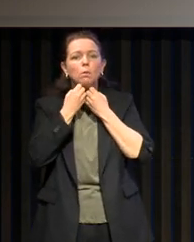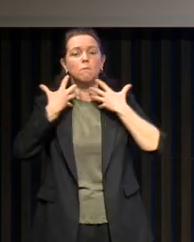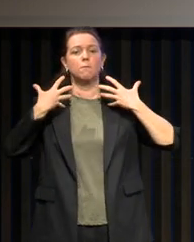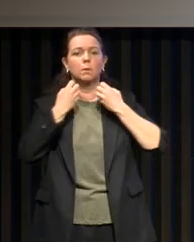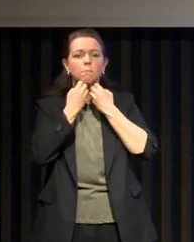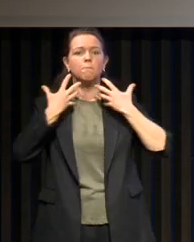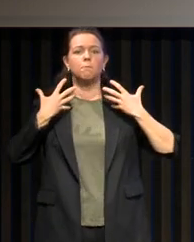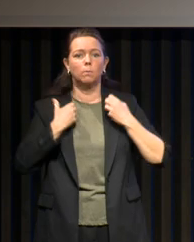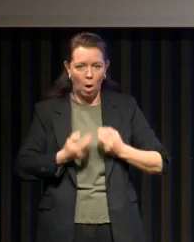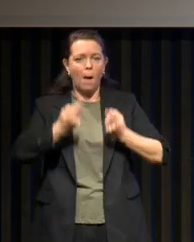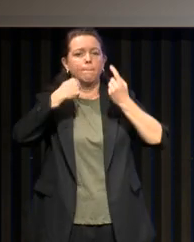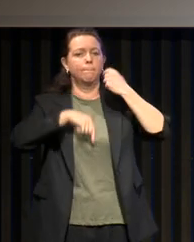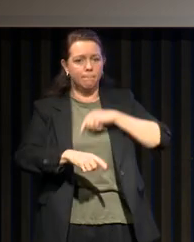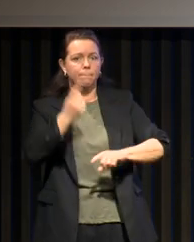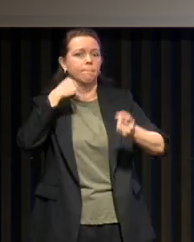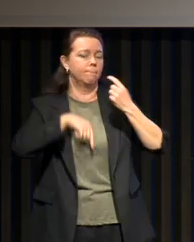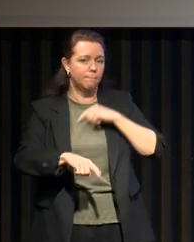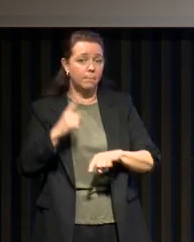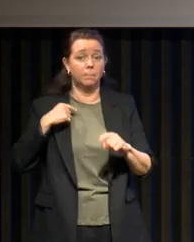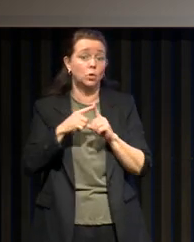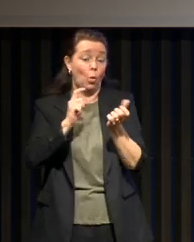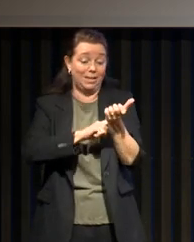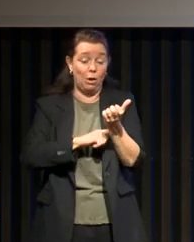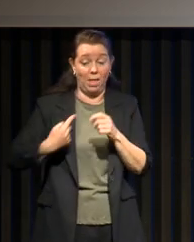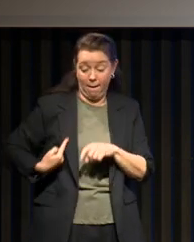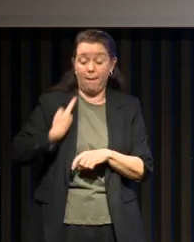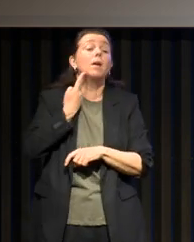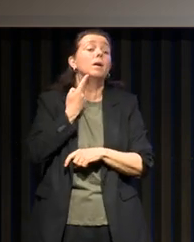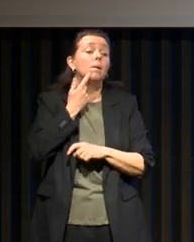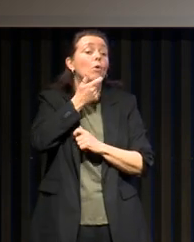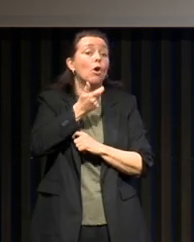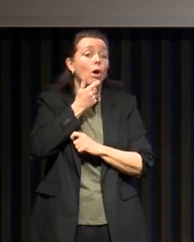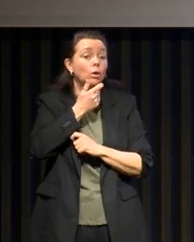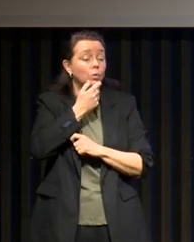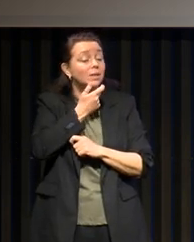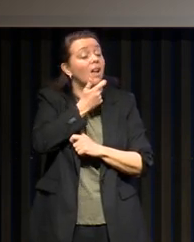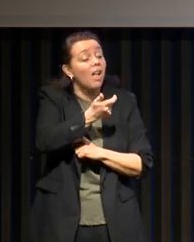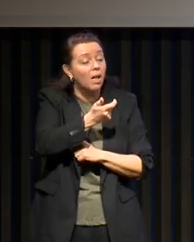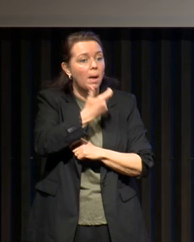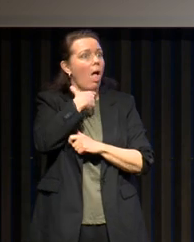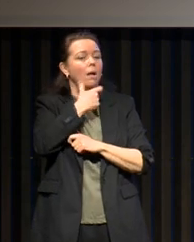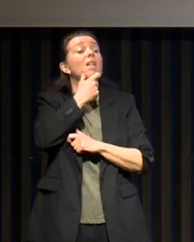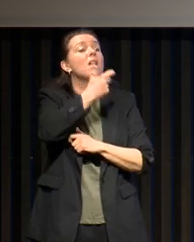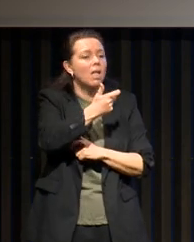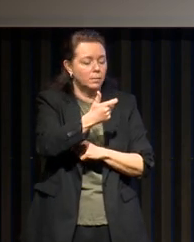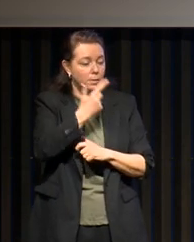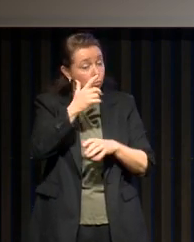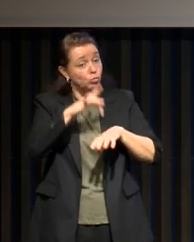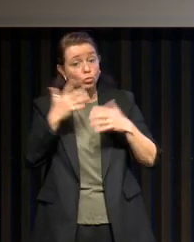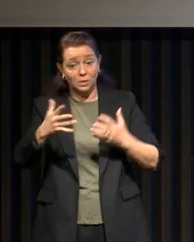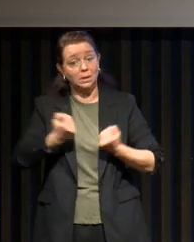stimulateur du nerf hypoglose, c'est le nom du nerf qui va stimuler la langue et on a réalisé ça dans le service